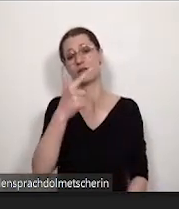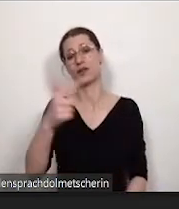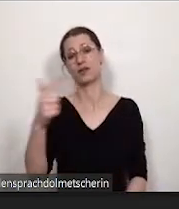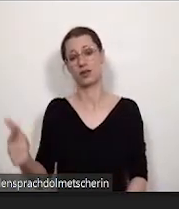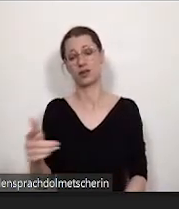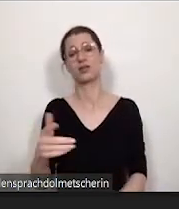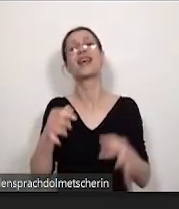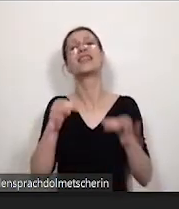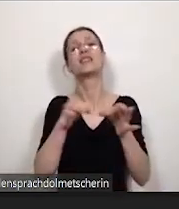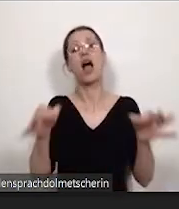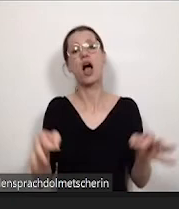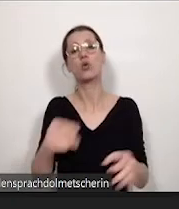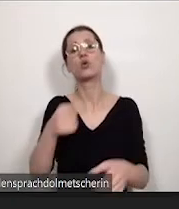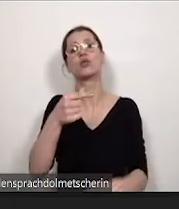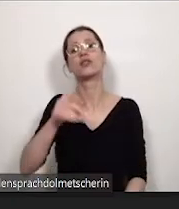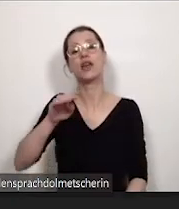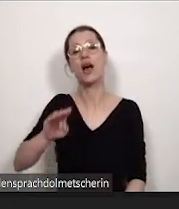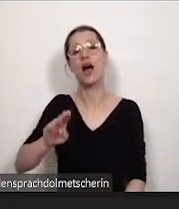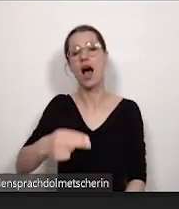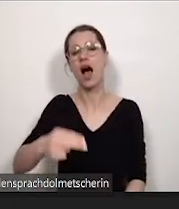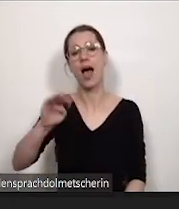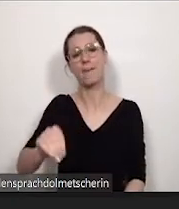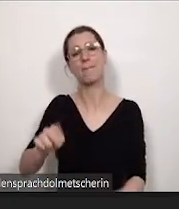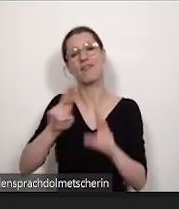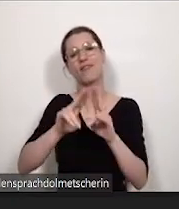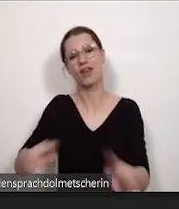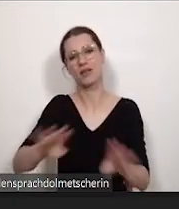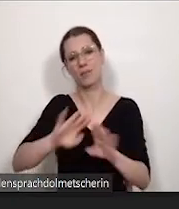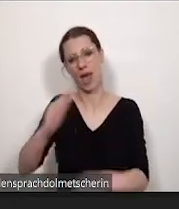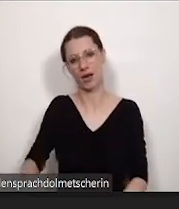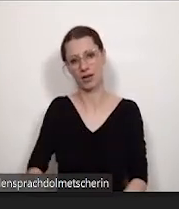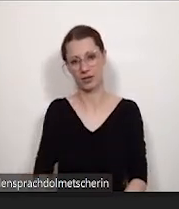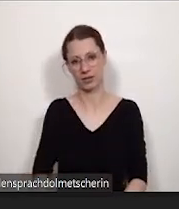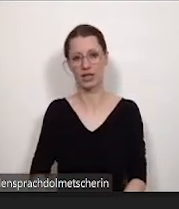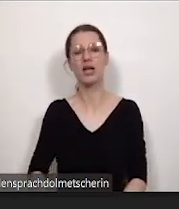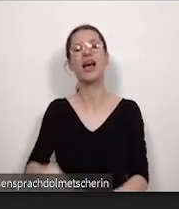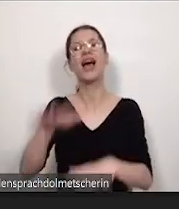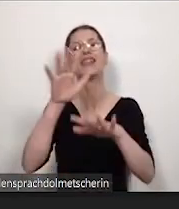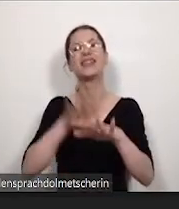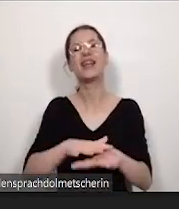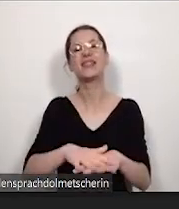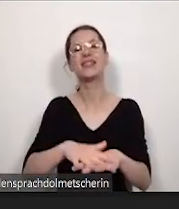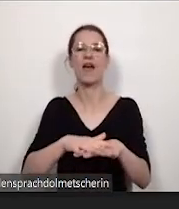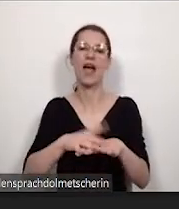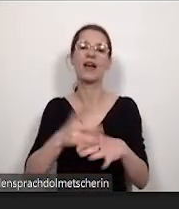Tagung THM Friedberg wird es stattfinden im Netzwerk Digibar.